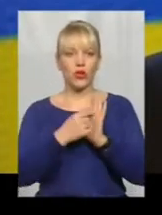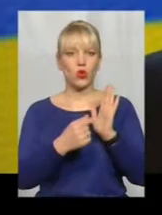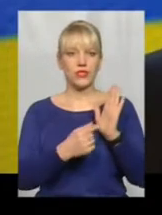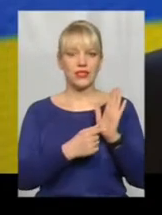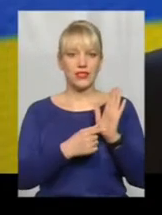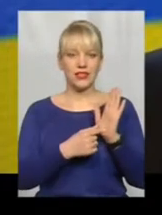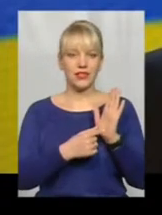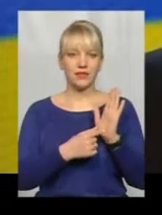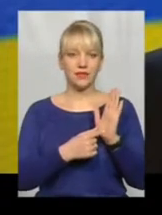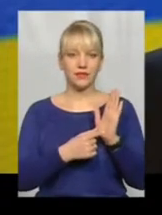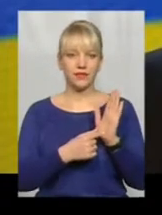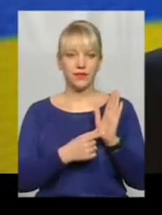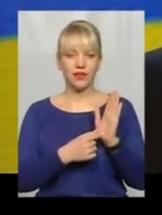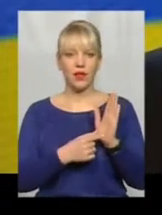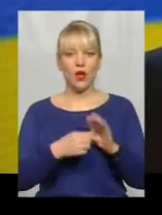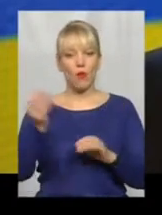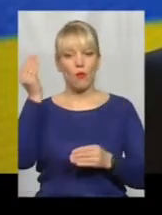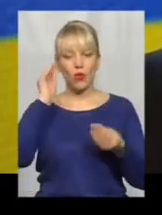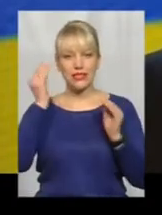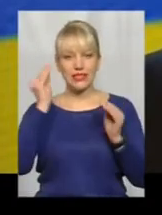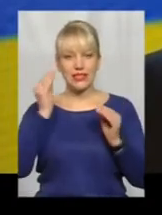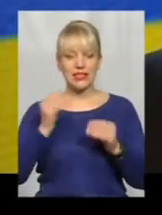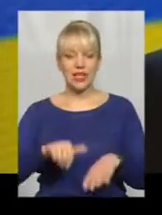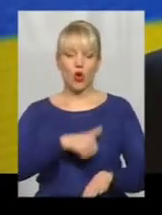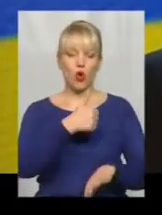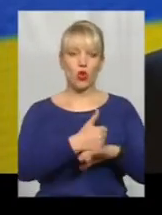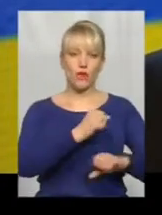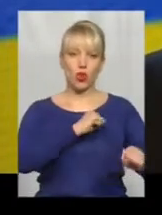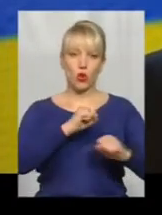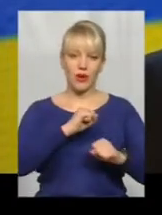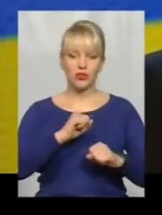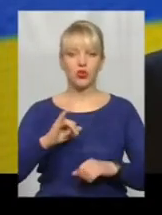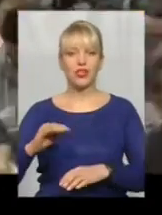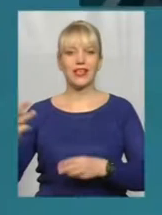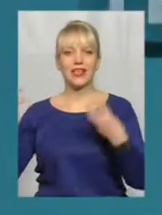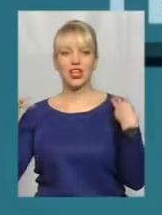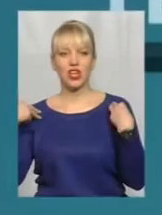розділити позиції головнокомандувача і начальника генерального штабу.